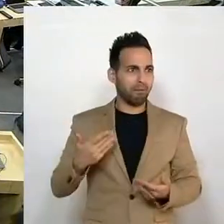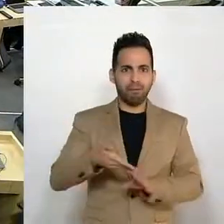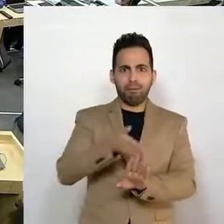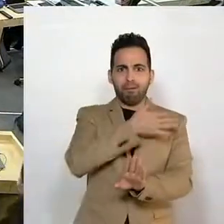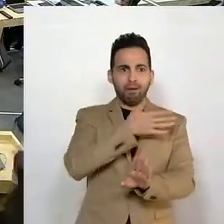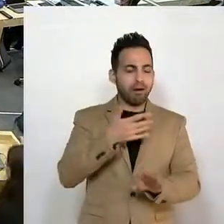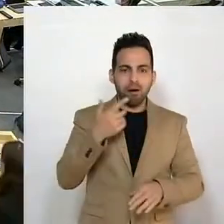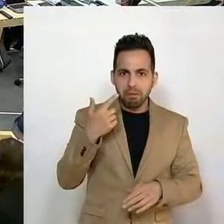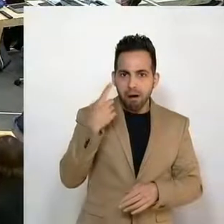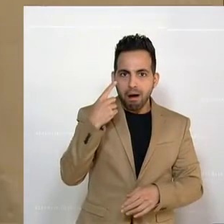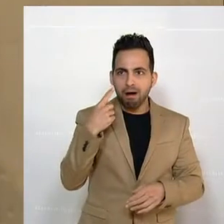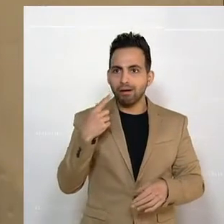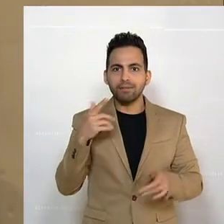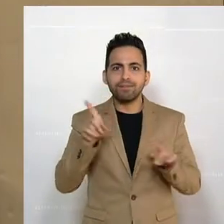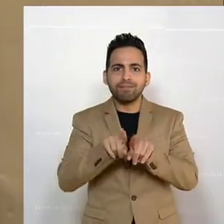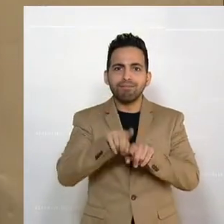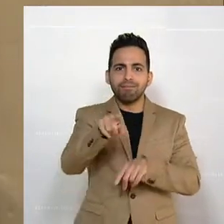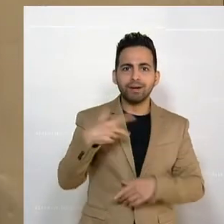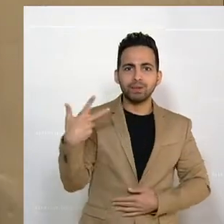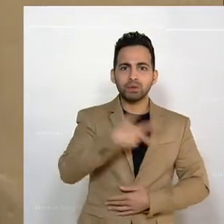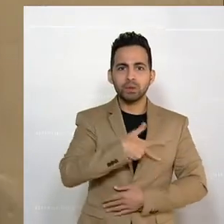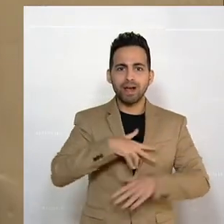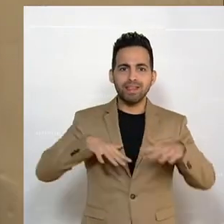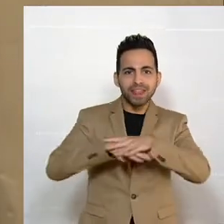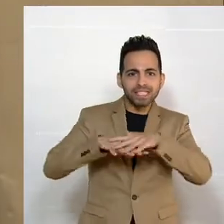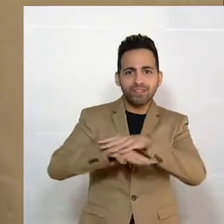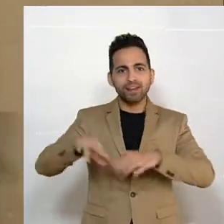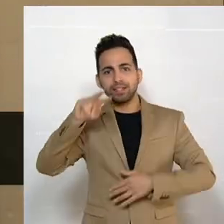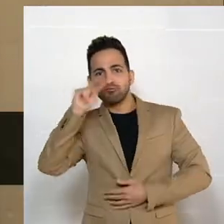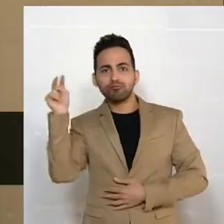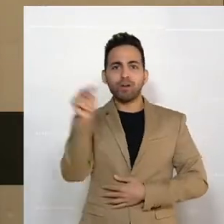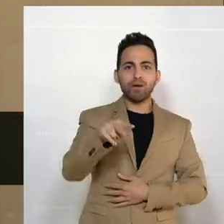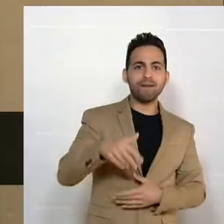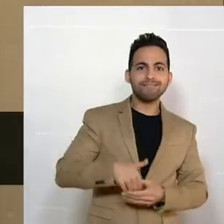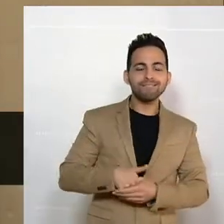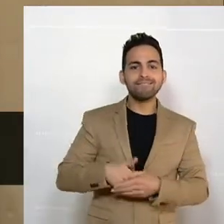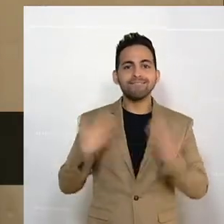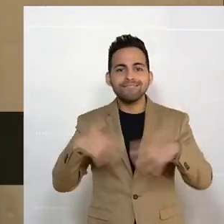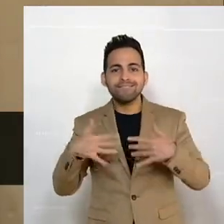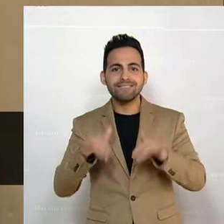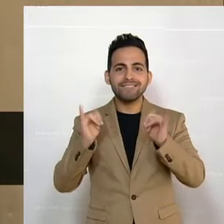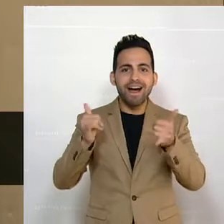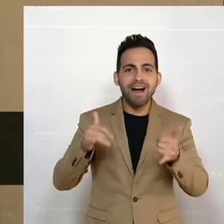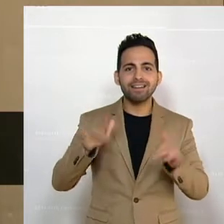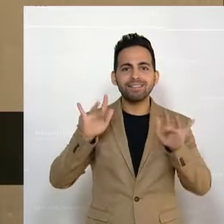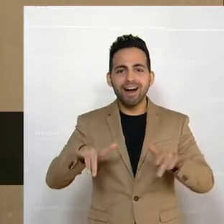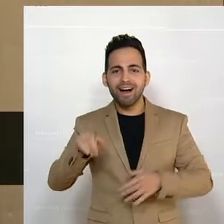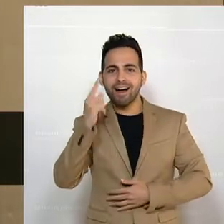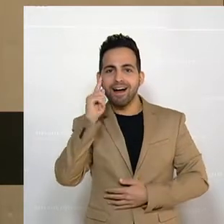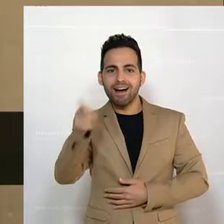nicht mitkriegen. Ich glaube, da hat der Blick in die sozialen Netzwerke gereicht, wenn die voll waren mit dem ersten